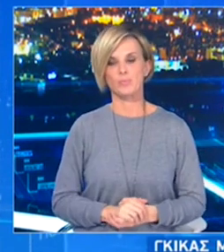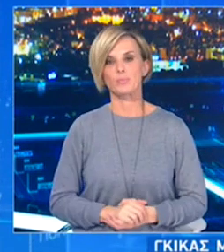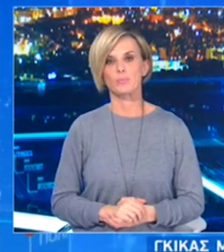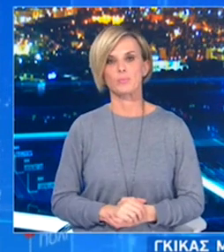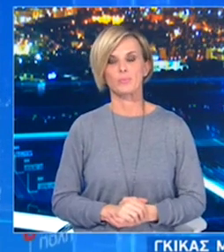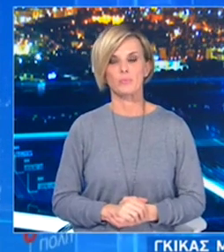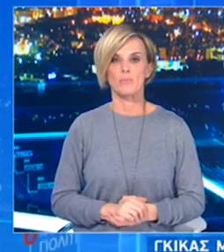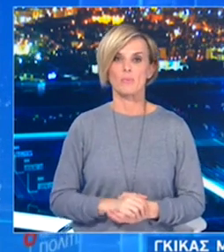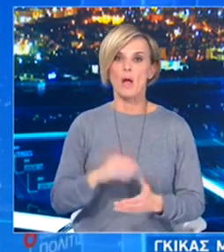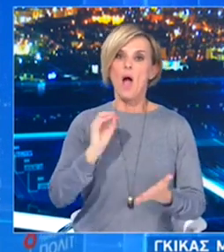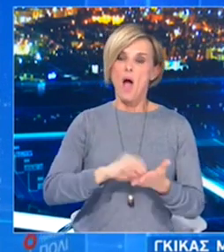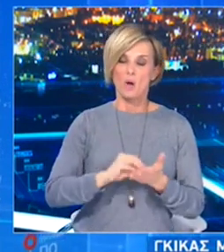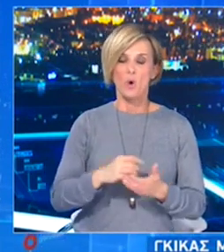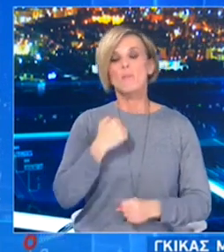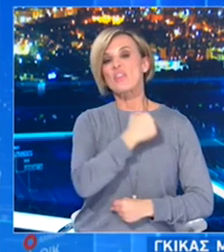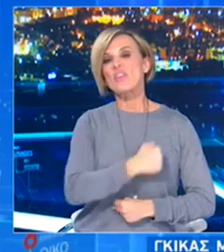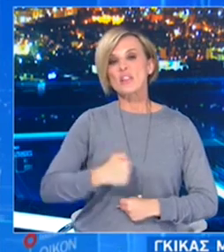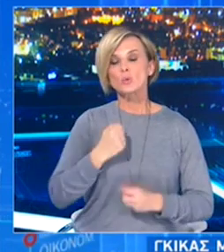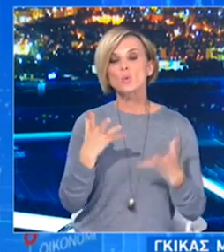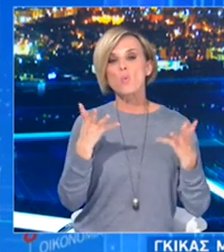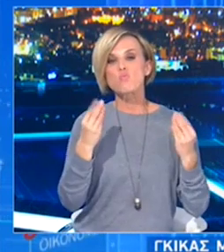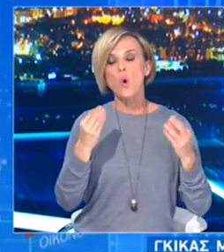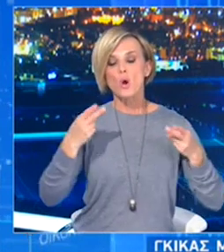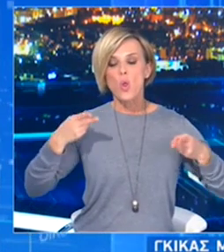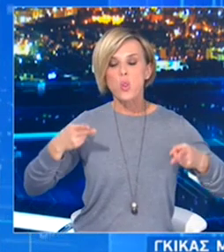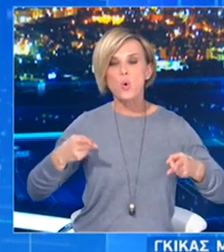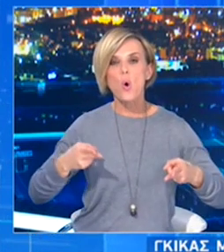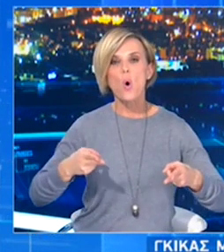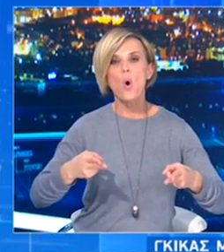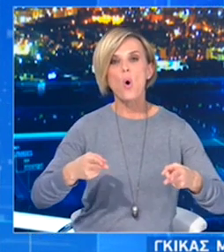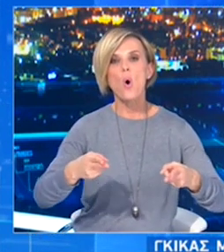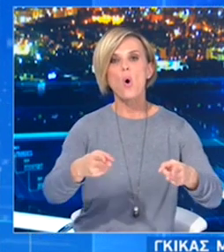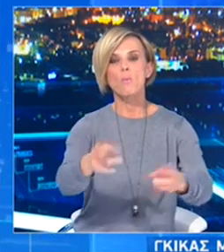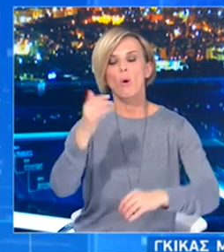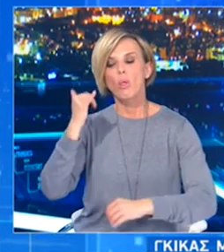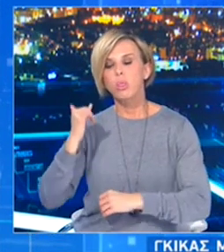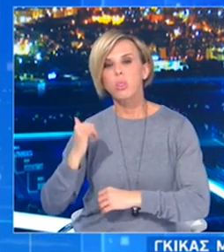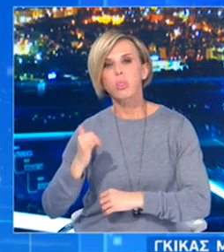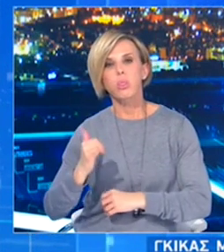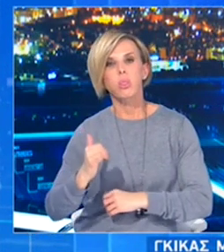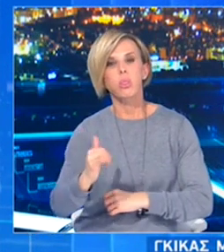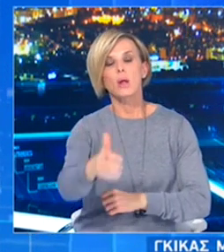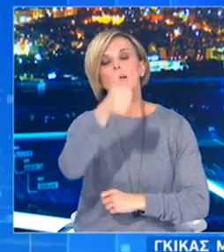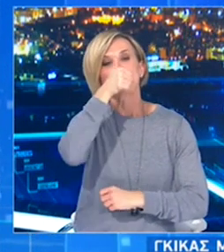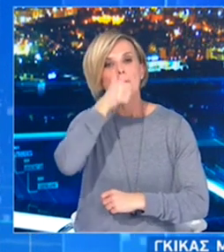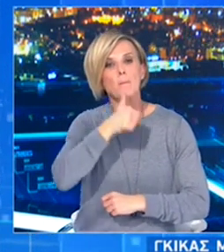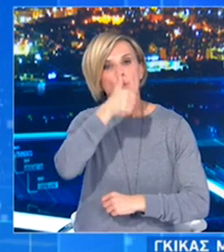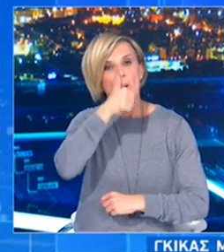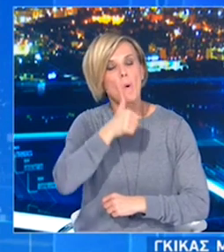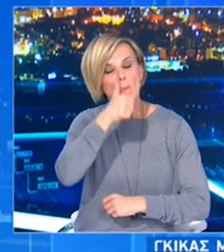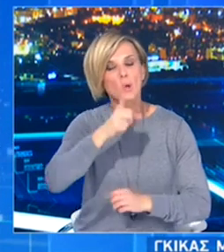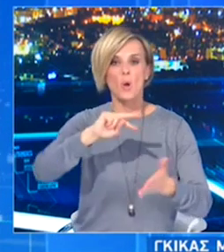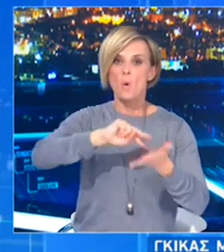τονίσω ότι έχουμε δρόμο πολύ, ωστόσο, μέχρι να δούμε την επιδημία να κάμπτεται μέσω του εμβολιασμού. Με υπομονή και προσοχή θα πρέπει να